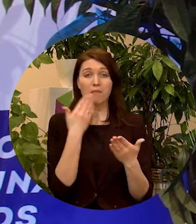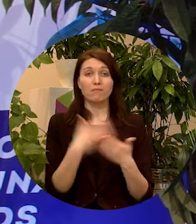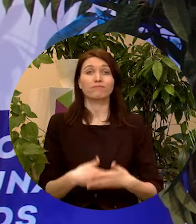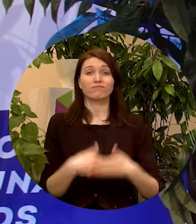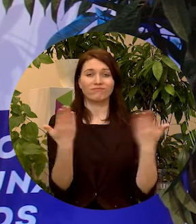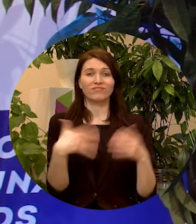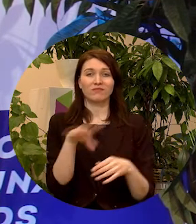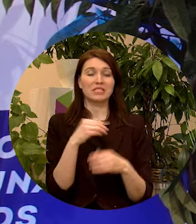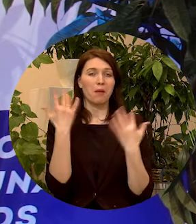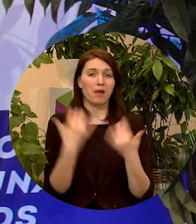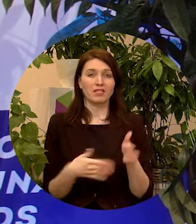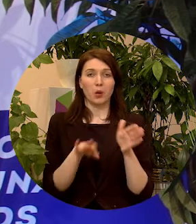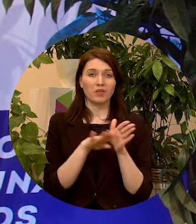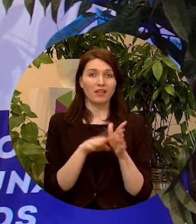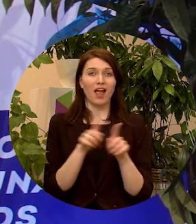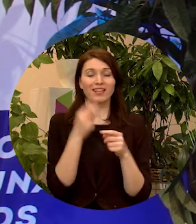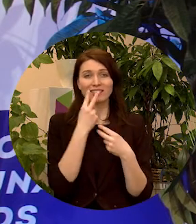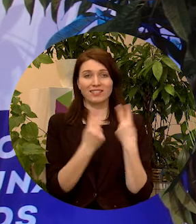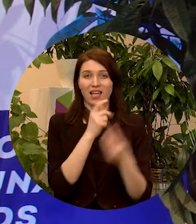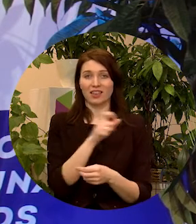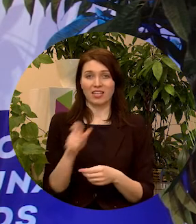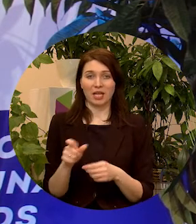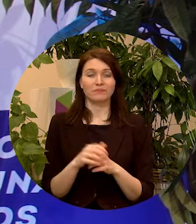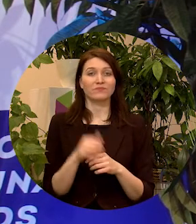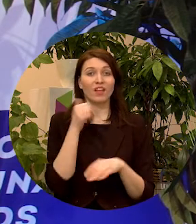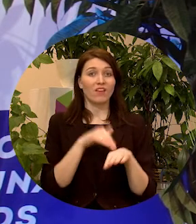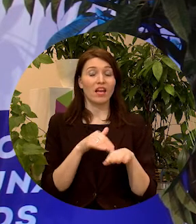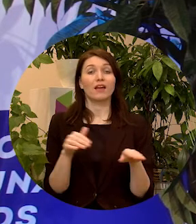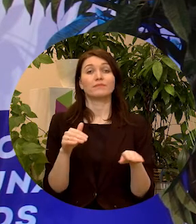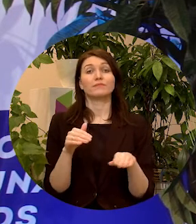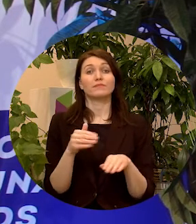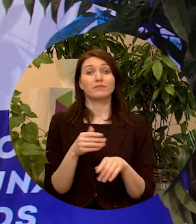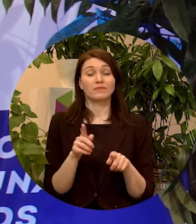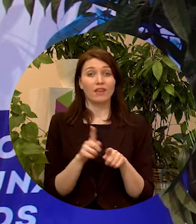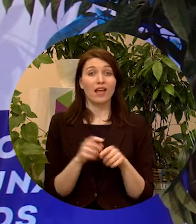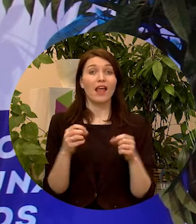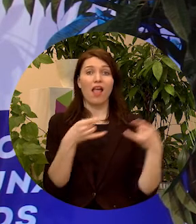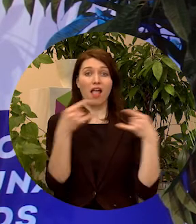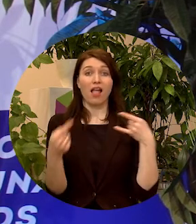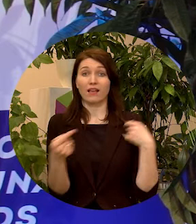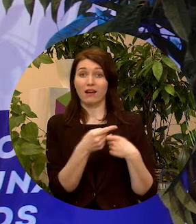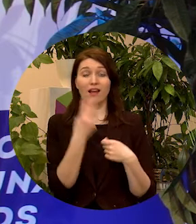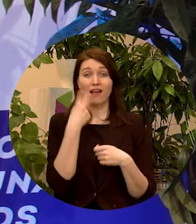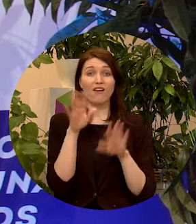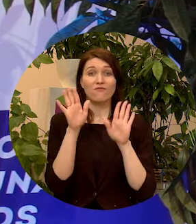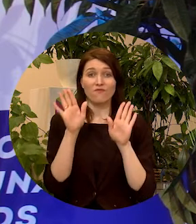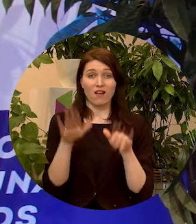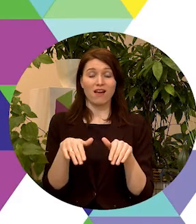pasākumu dalībniekiem un skatītājiem. Tad vēlreiz atgādinu, arī ekrānā parādījās, tad